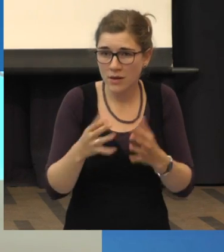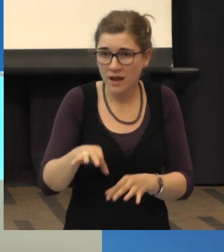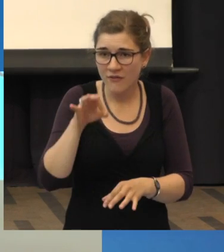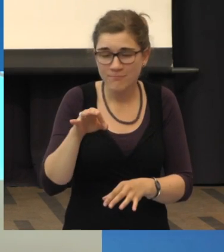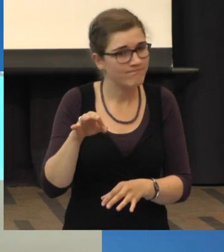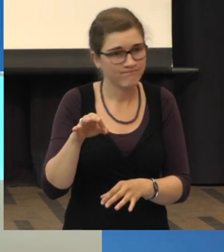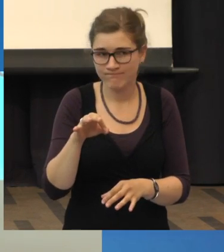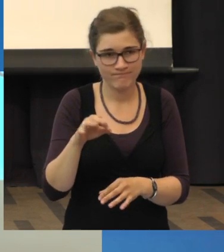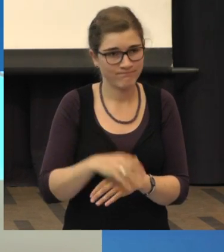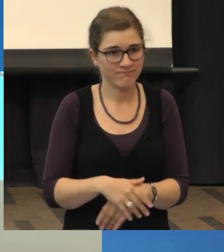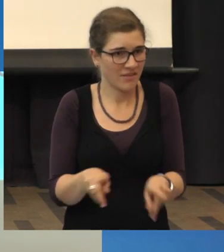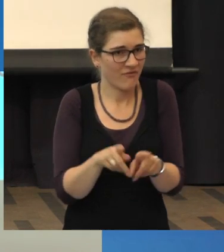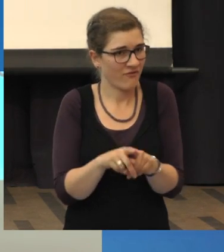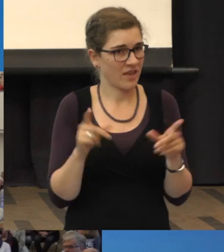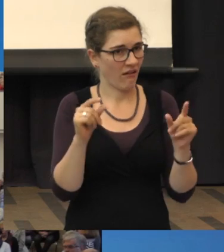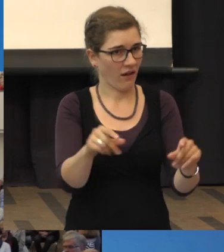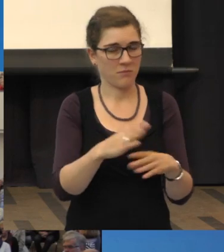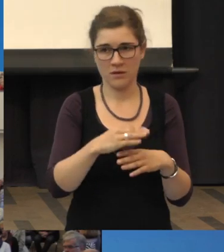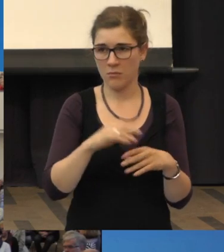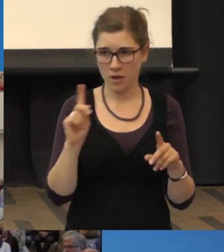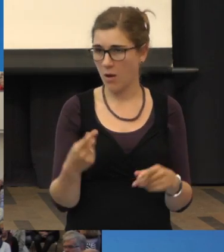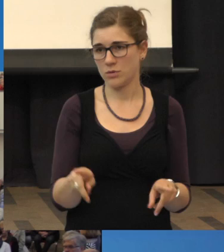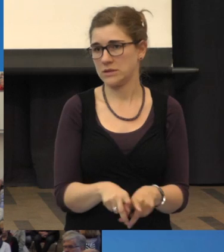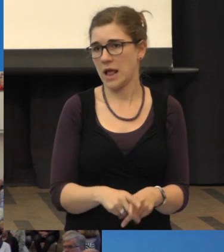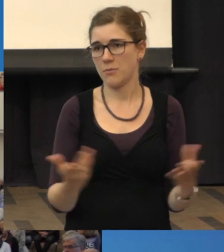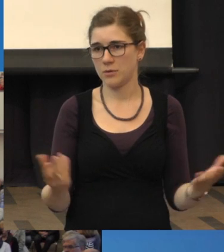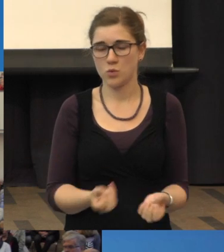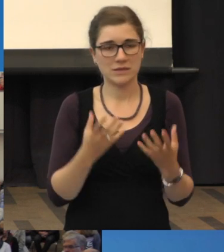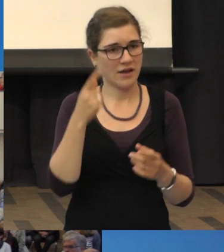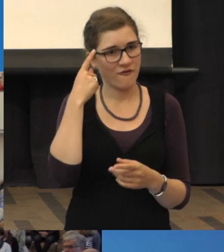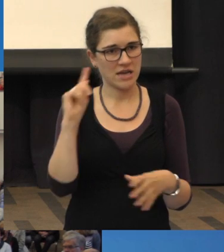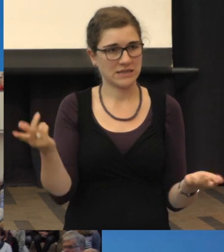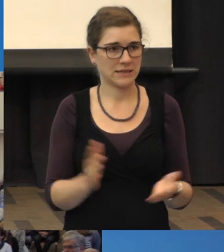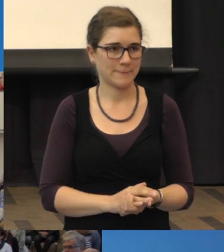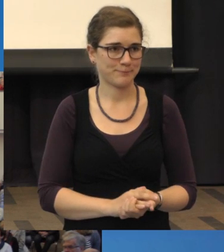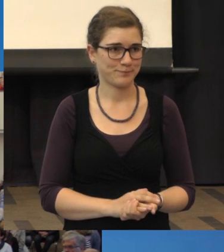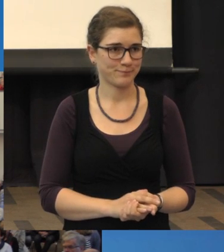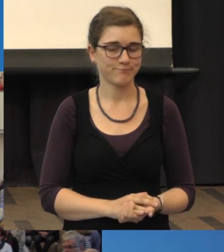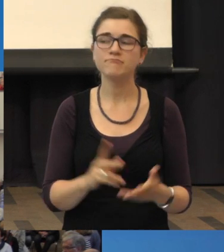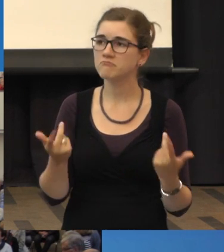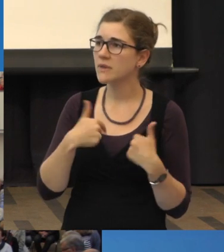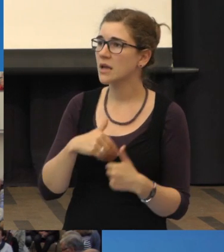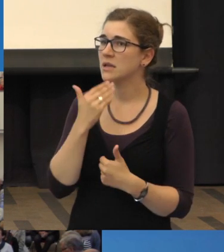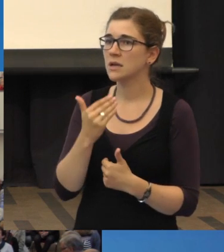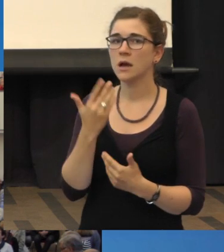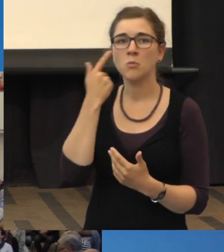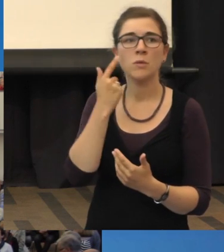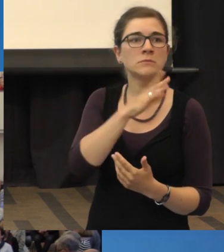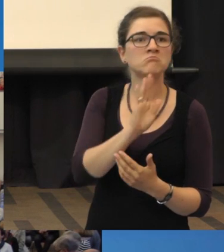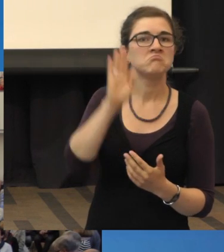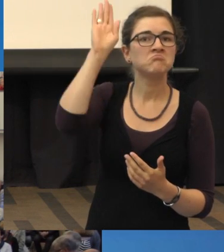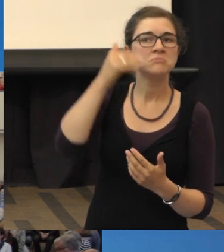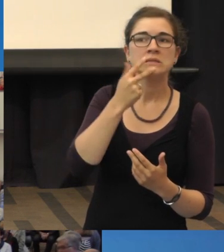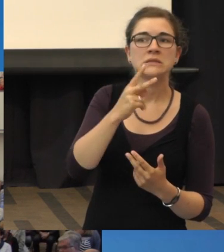wie bei der Krebstherapie auch. Ja, herzlichen Dank. Ich sehe im Augenblick kein Händchen mehr oben.